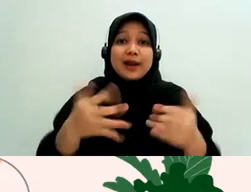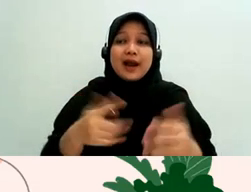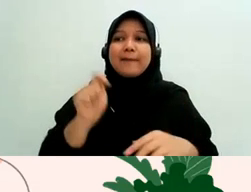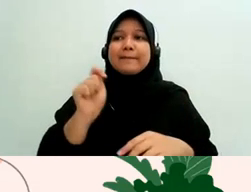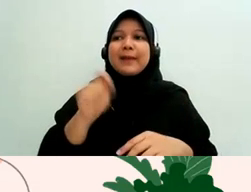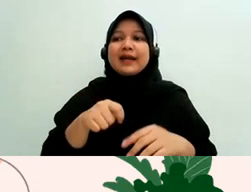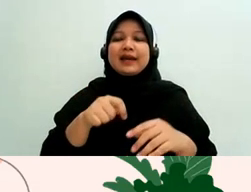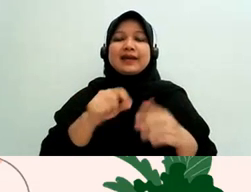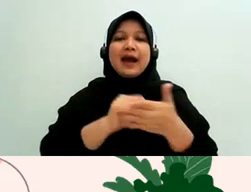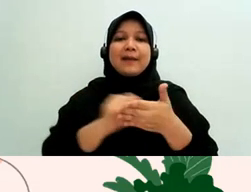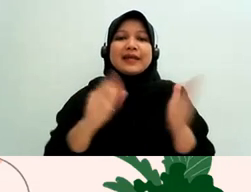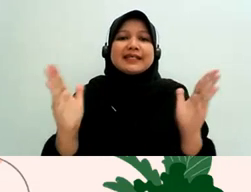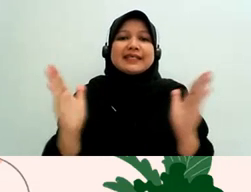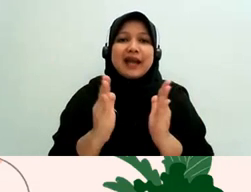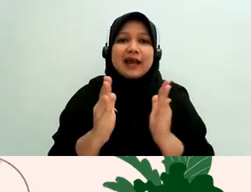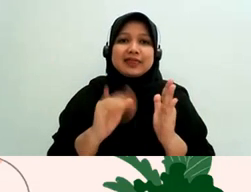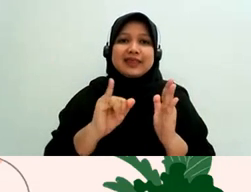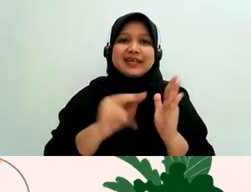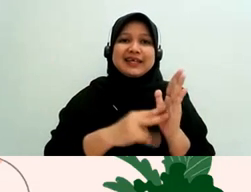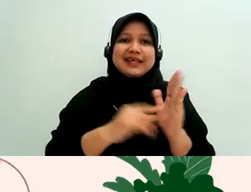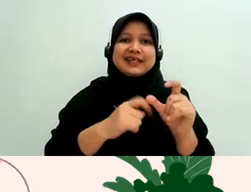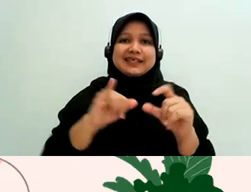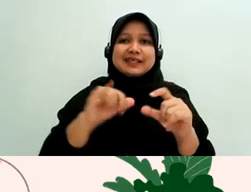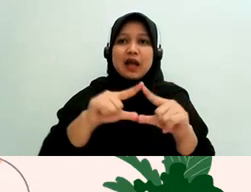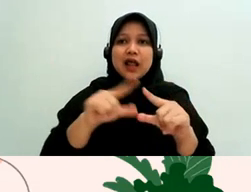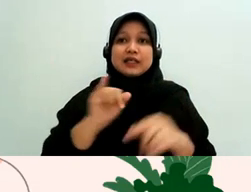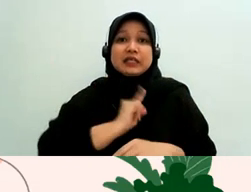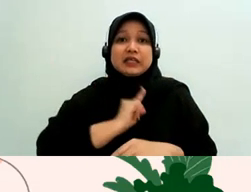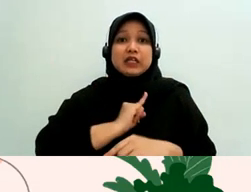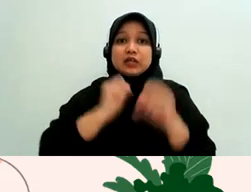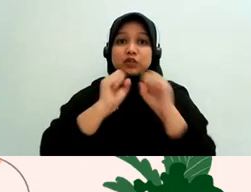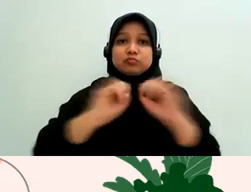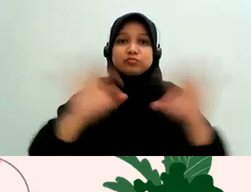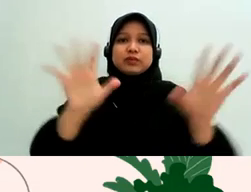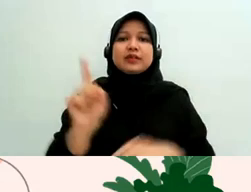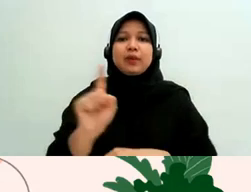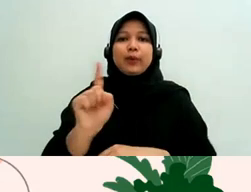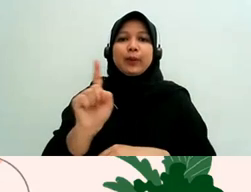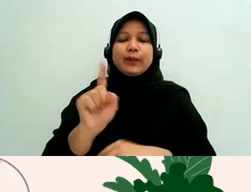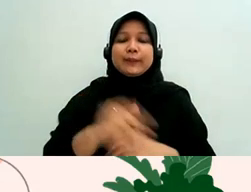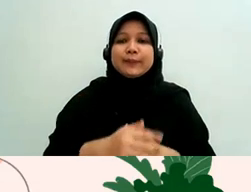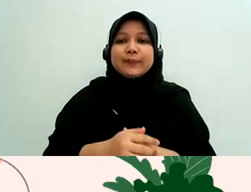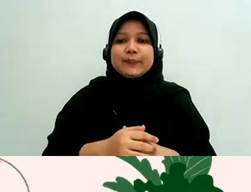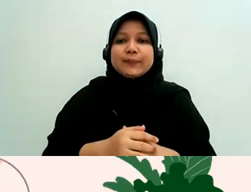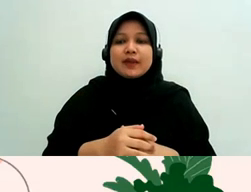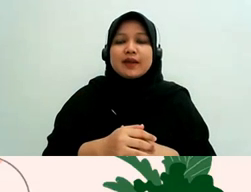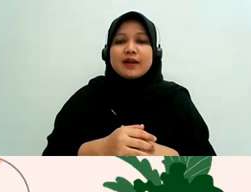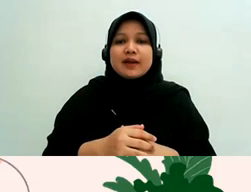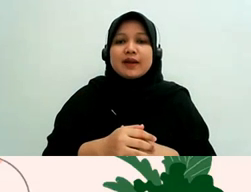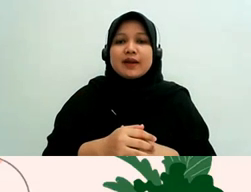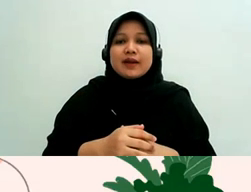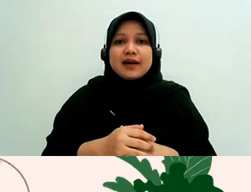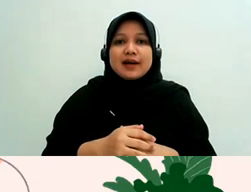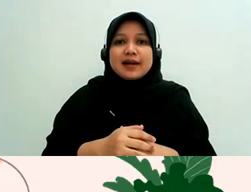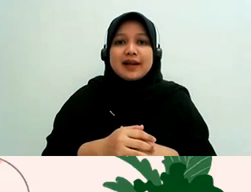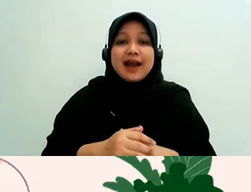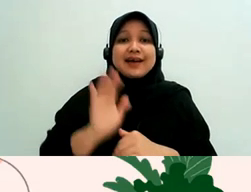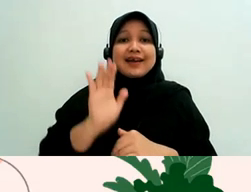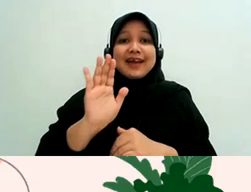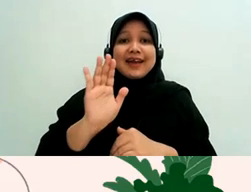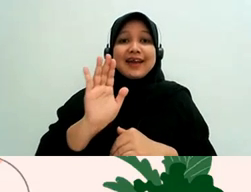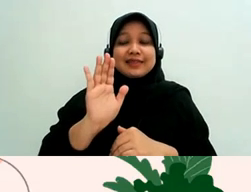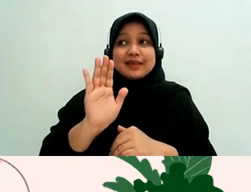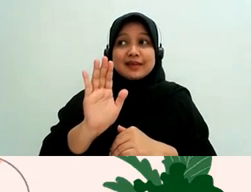diungkapkan identitasnya nah ini nanti akan akan geser-geser nih